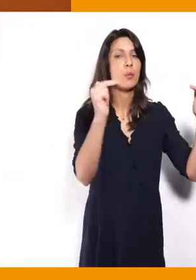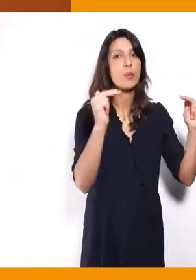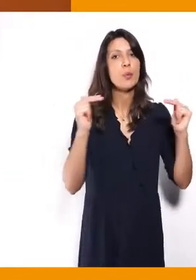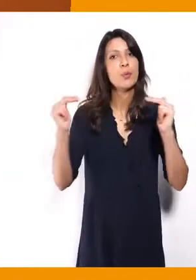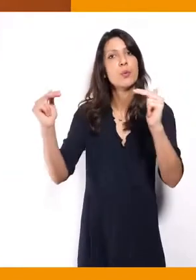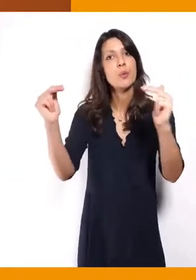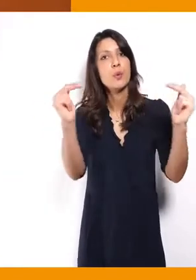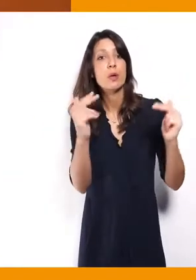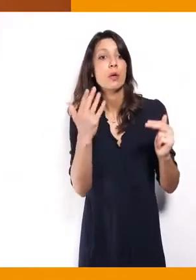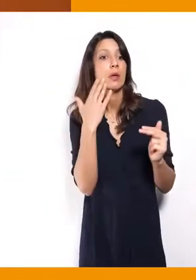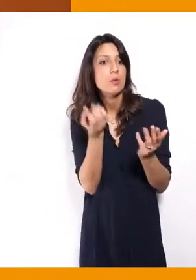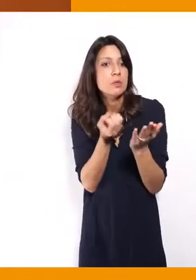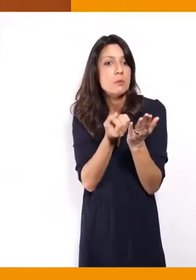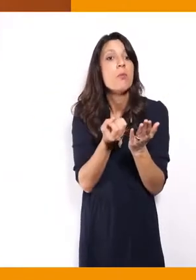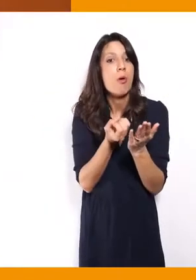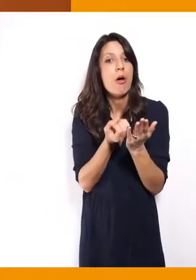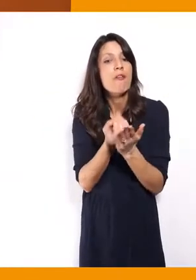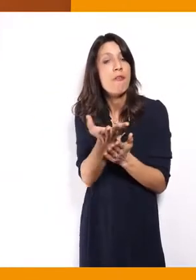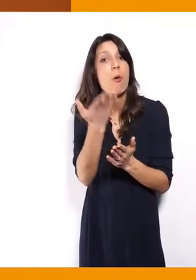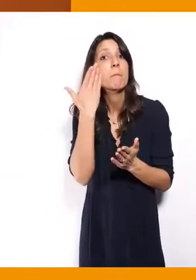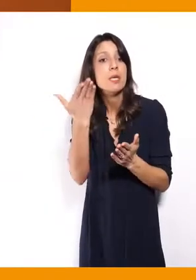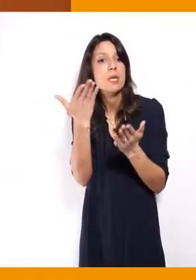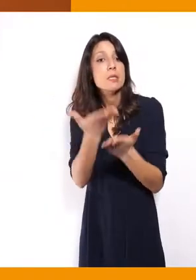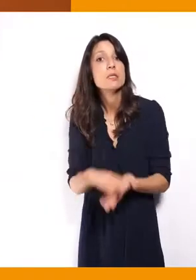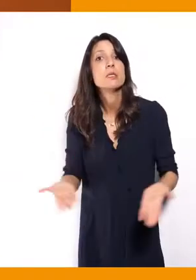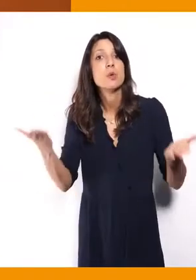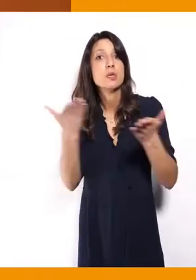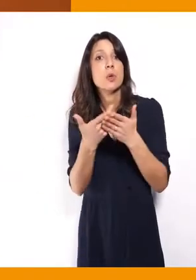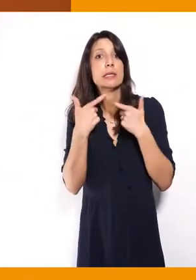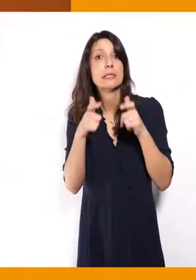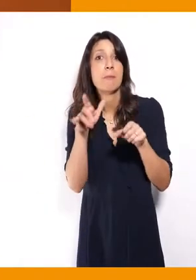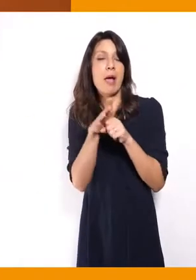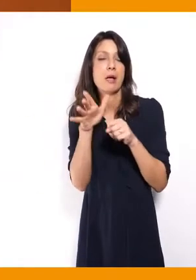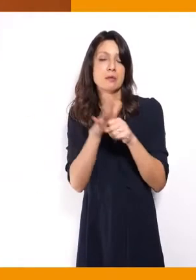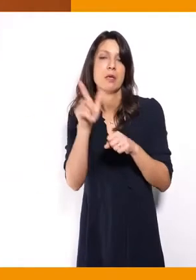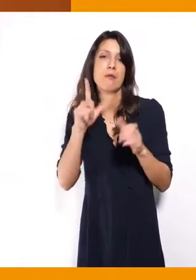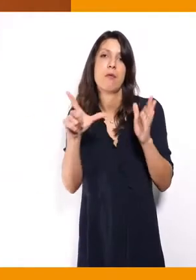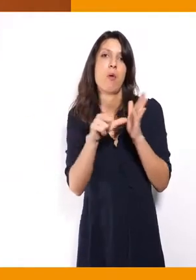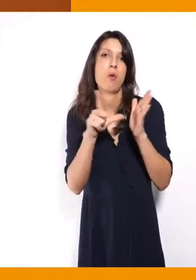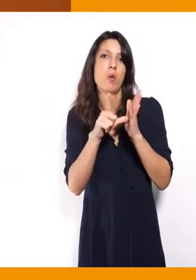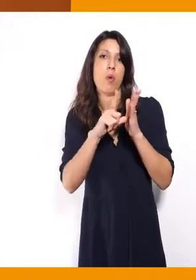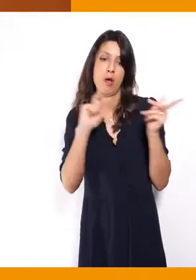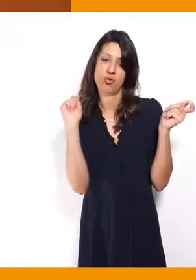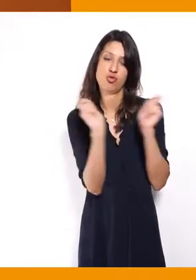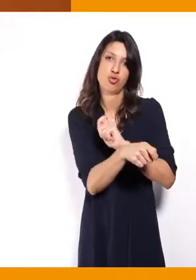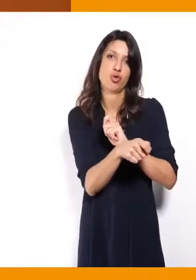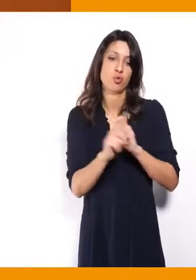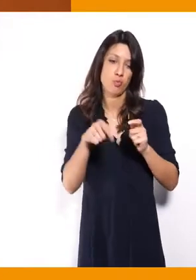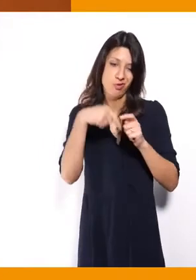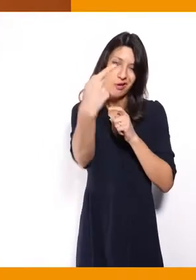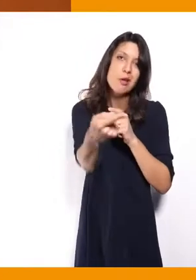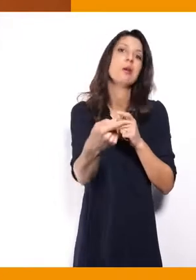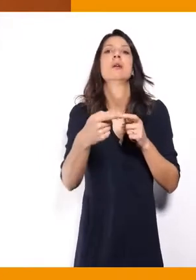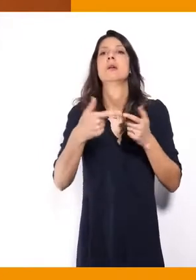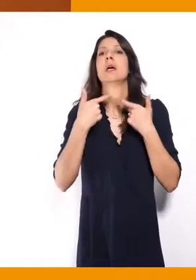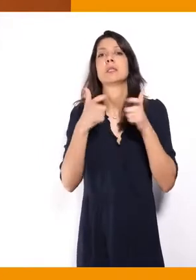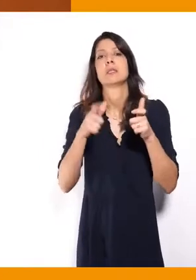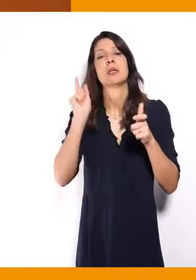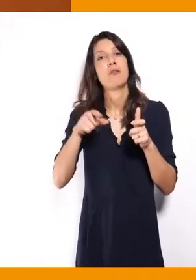s'il faut modifier la loi pour que cette accessibilité soit systématique et même obligatoire,